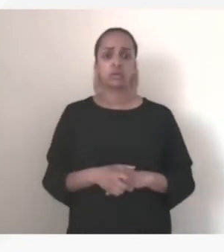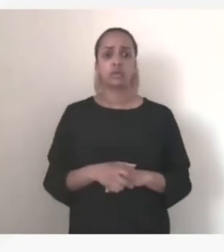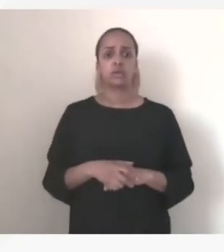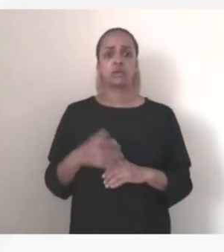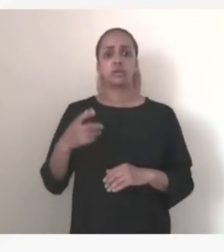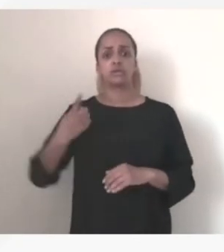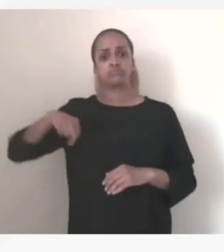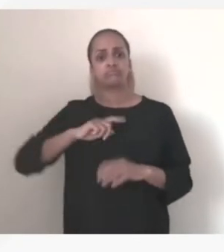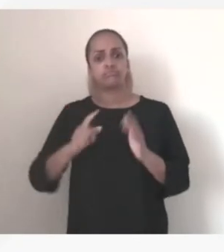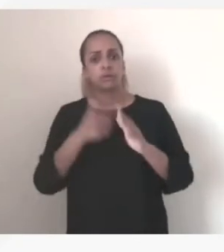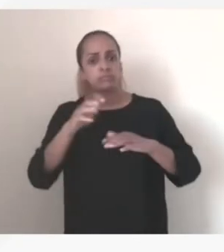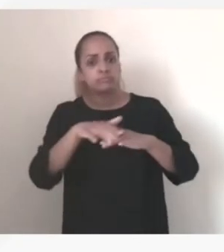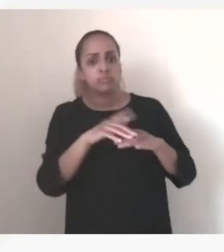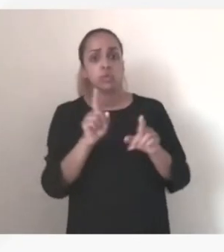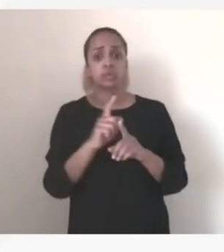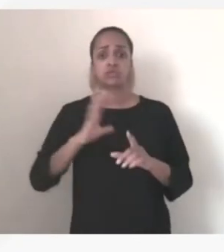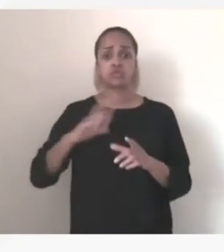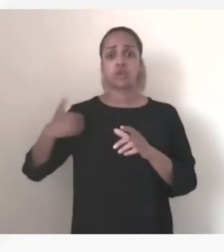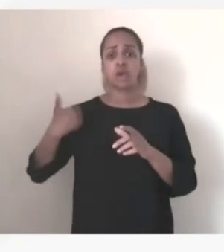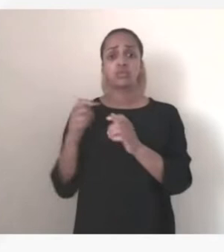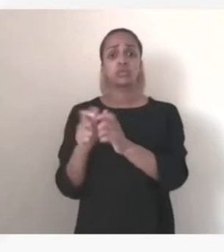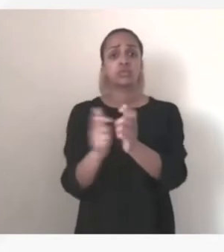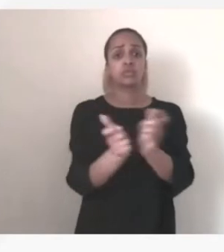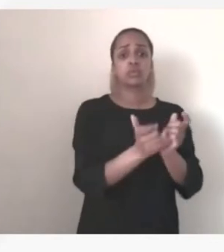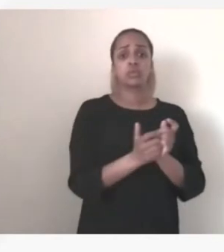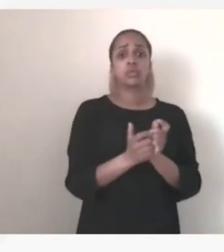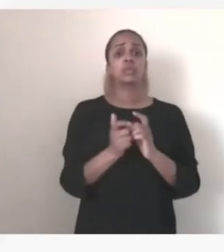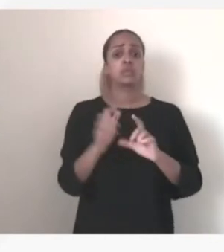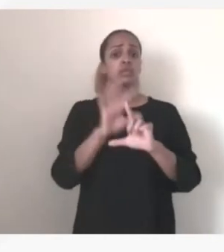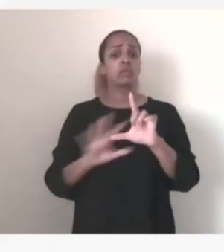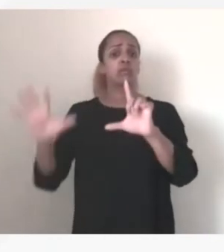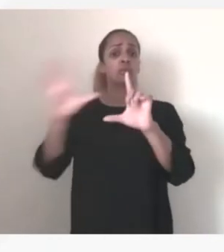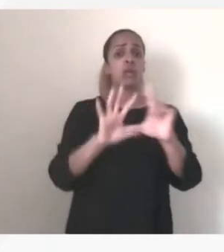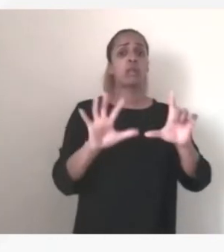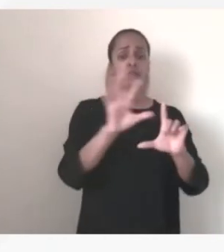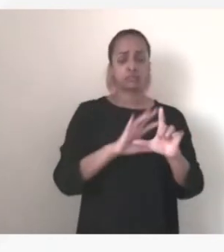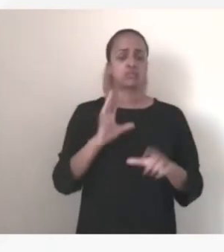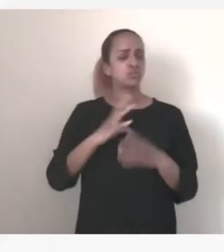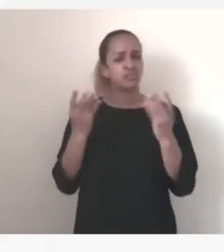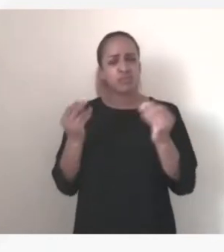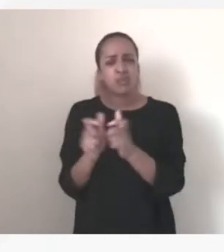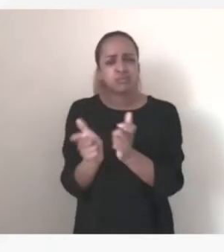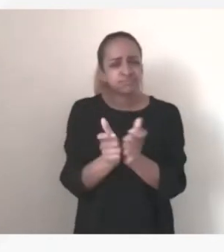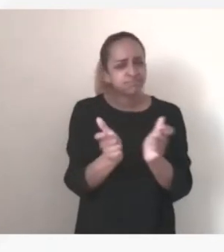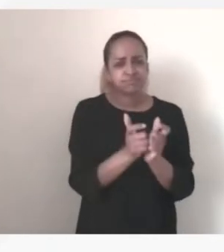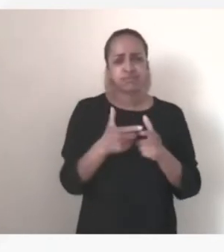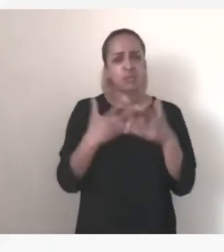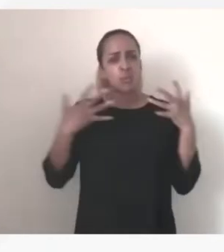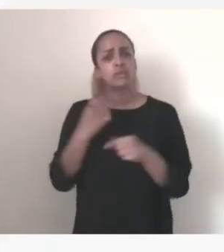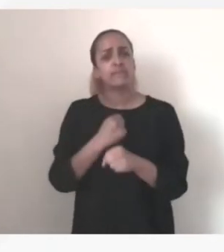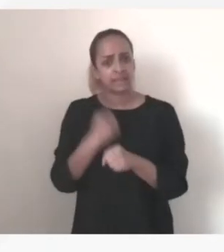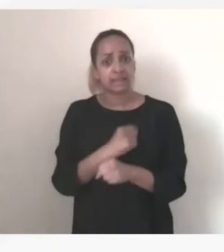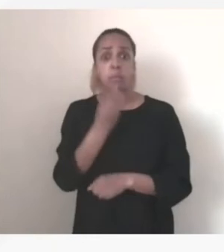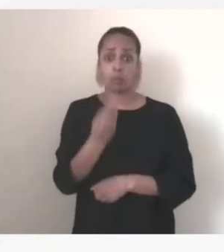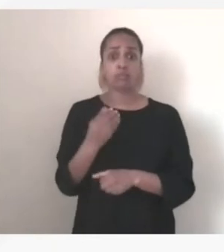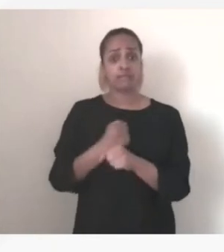et puis aussi des agences qui sont des agences nationales, on a beaucoup d'activités aujourd'hui, et d'entités qui font un très bon travail, mais